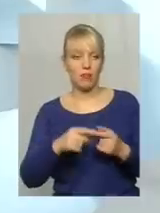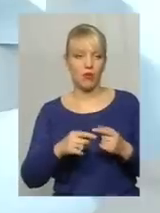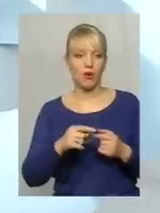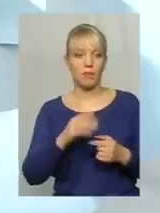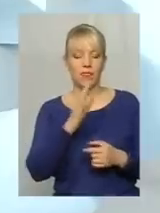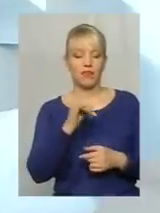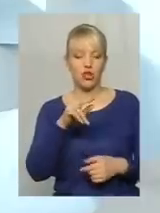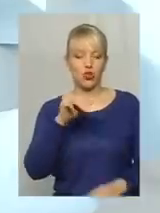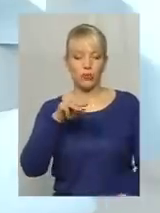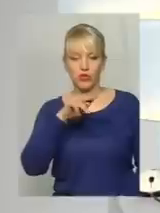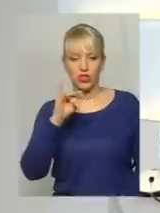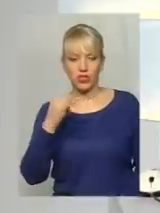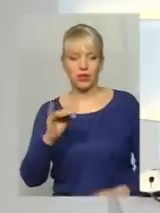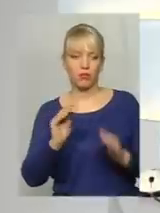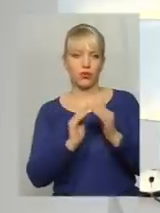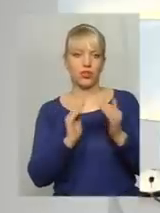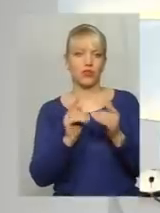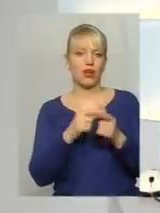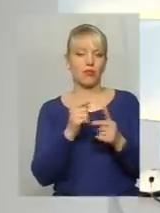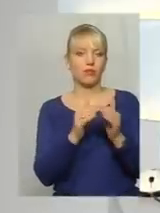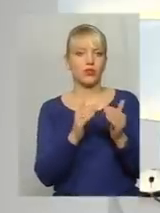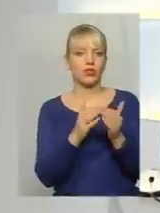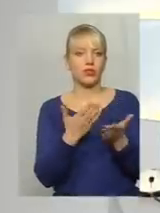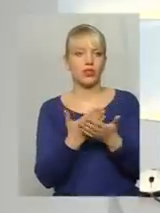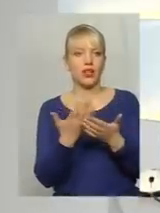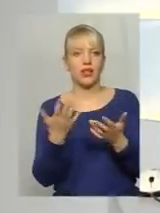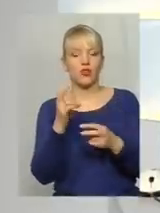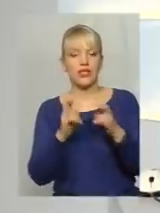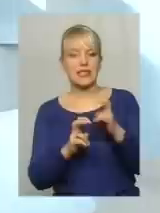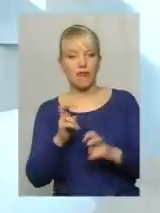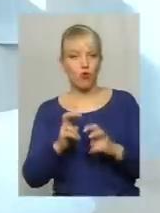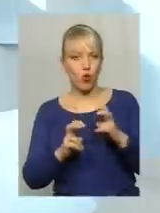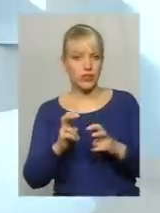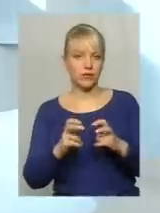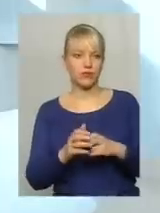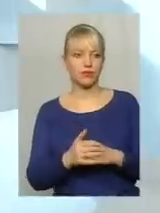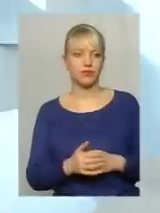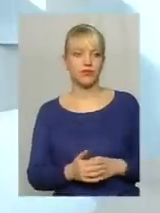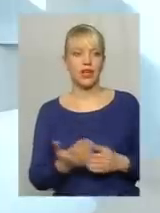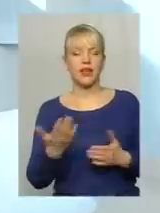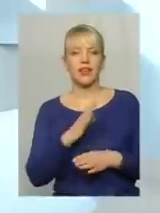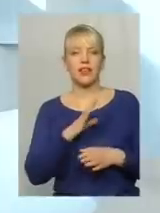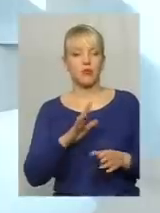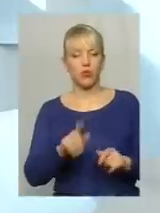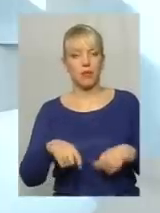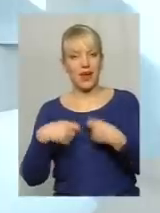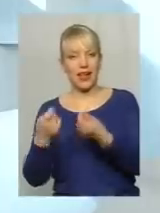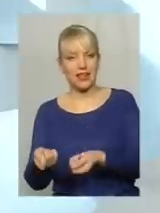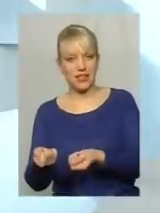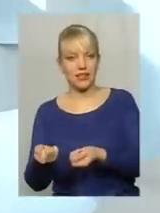будинками, або будинками якихось заводів, які не були передані